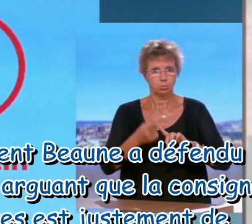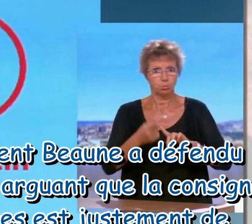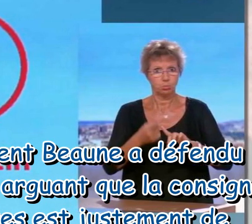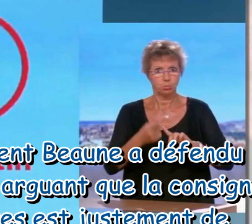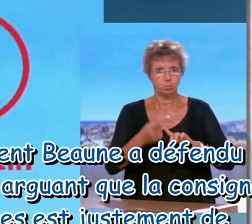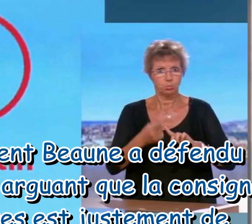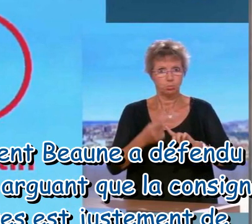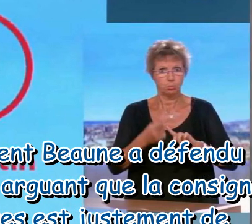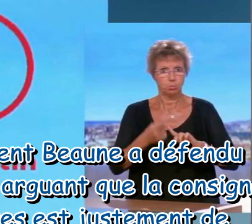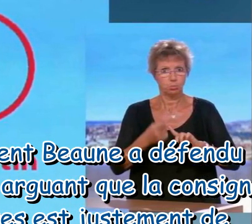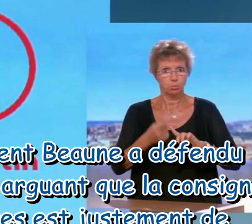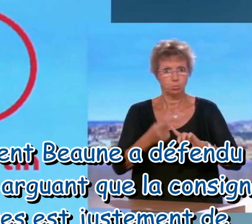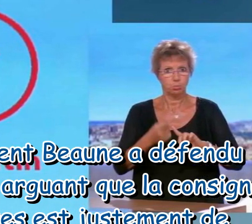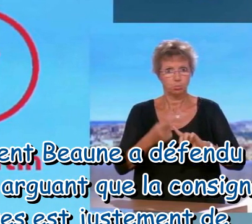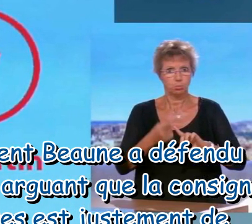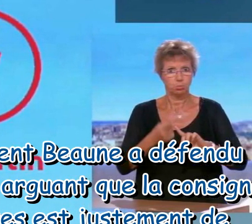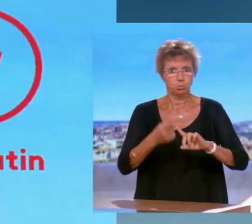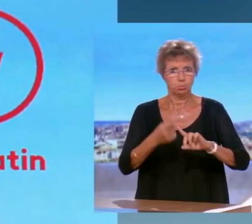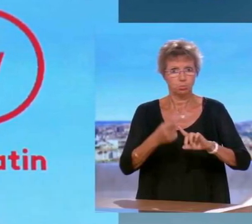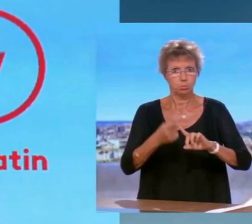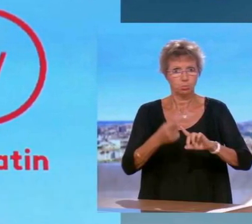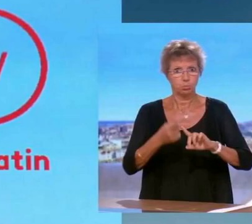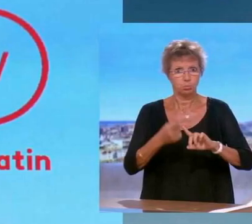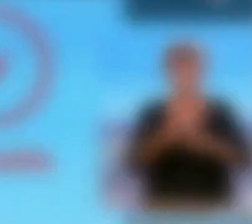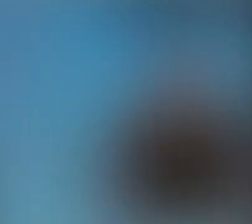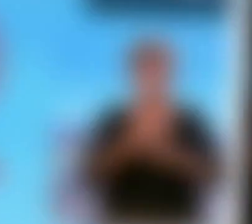d'exigences de sécurité justifient qu'elles doivent prendre l'avion.